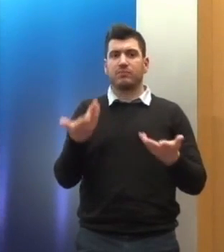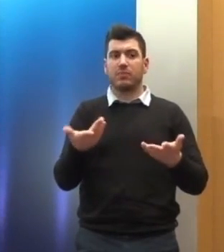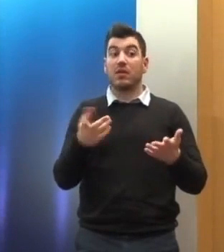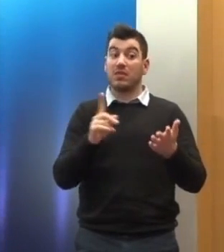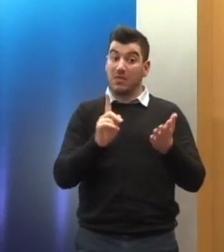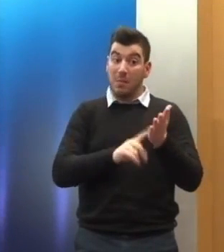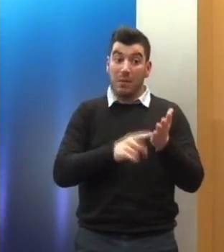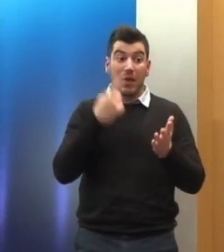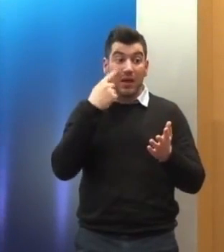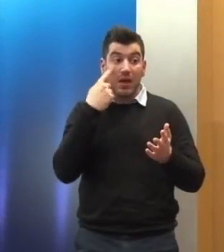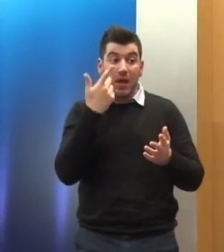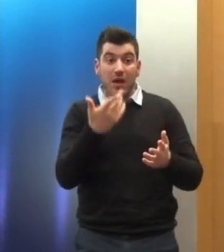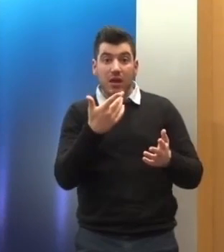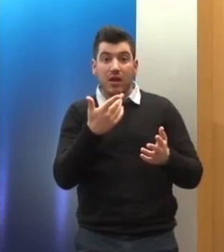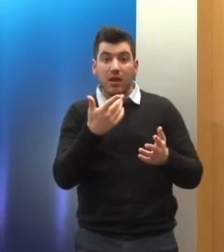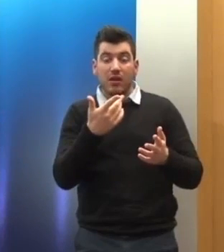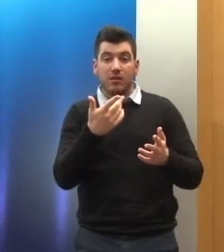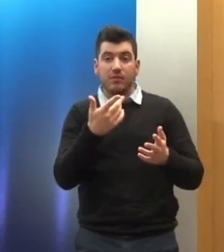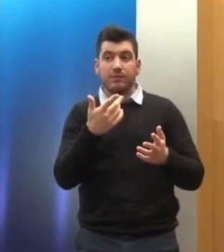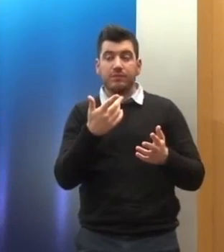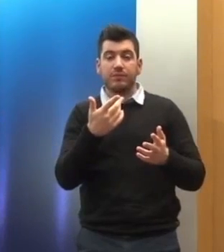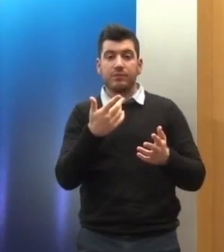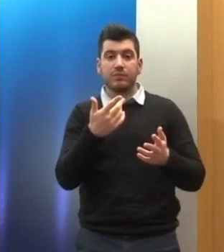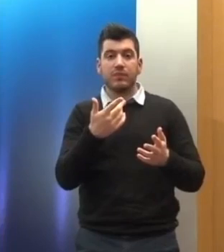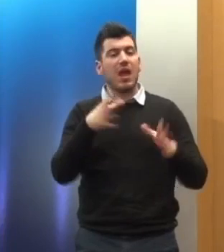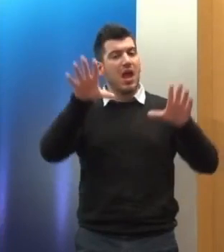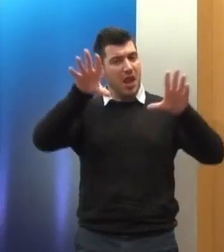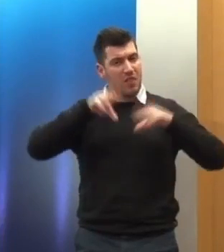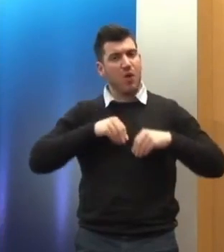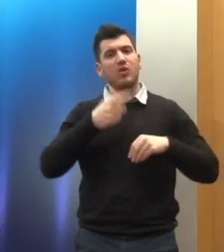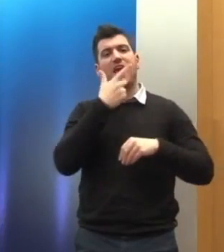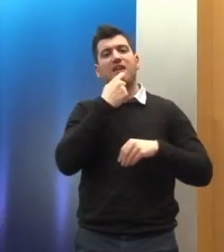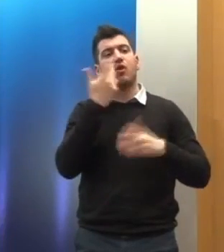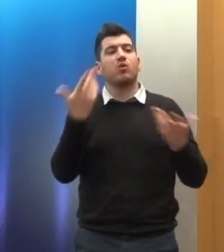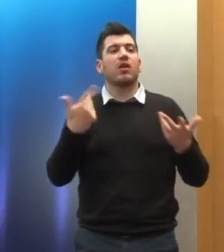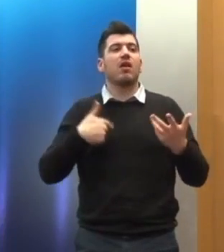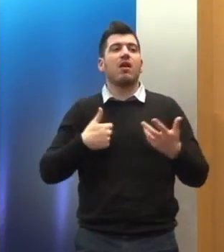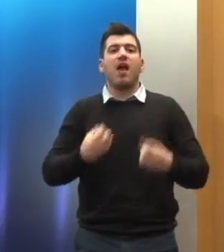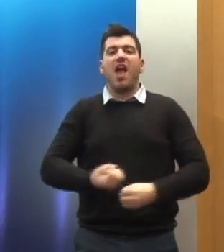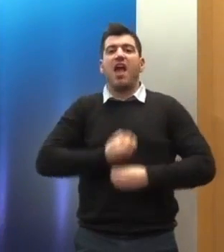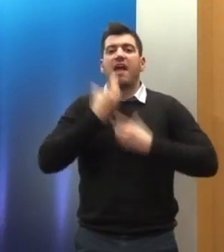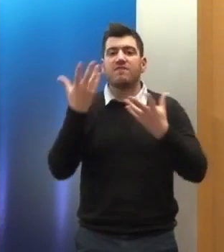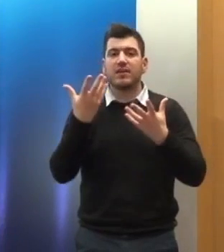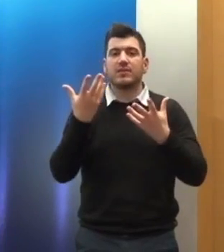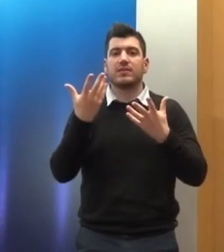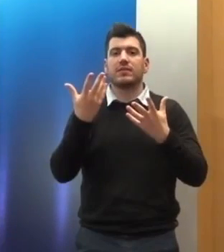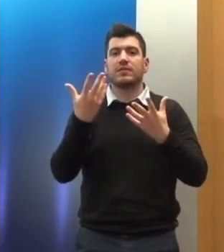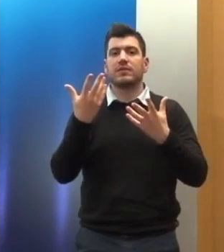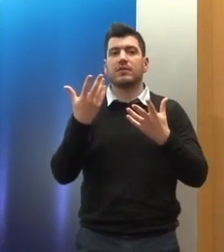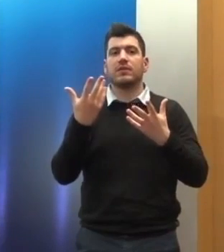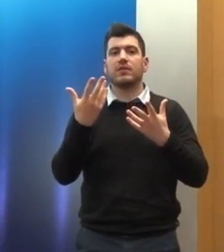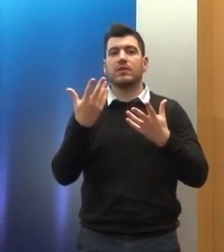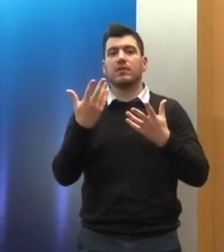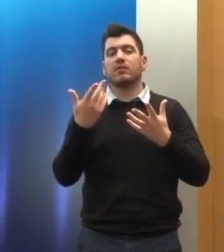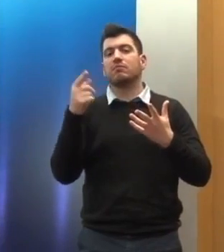μεγαλύτερη ανεκτικότητα και να δέχονται ότι η έκφραση κυρίως αξιολογικών